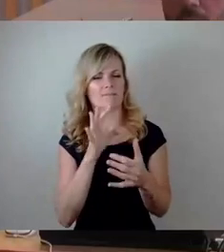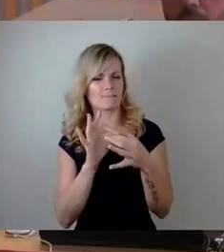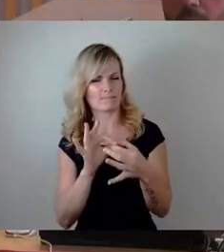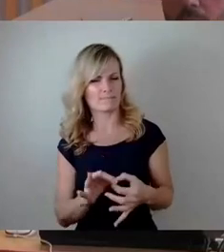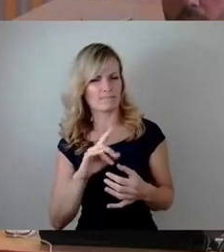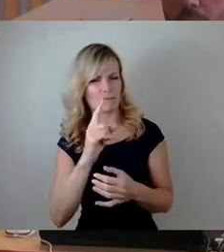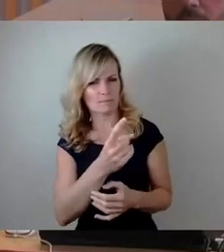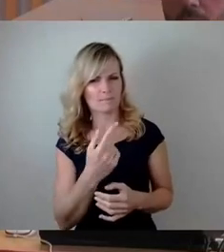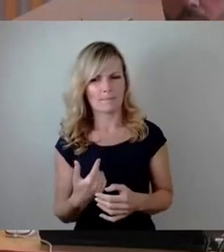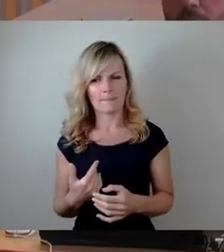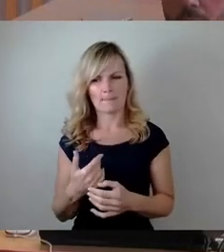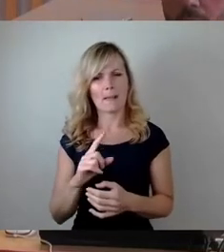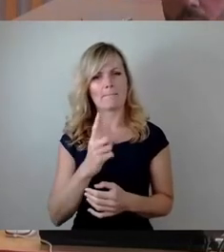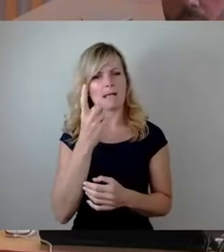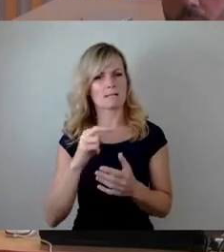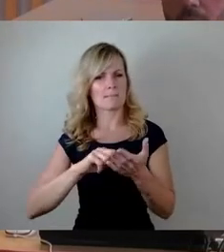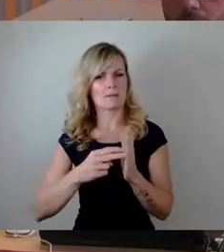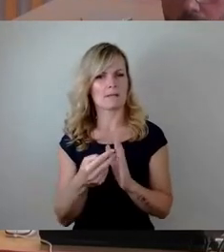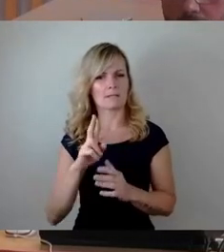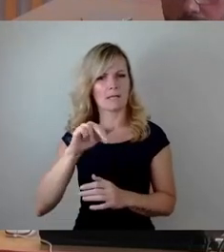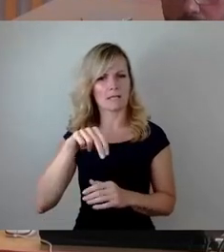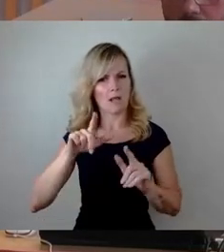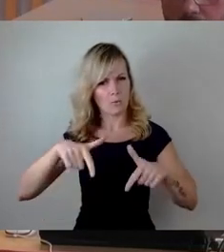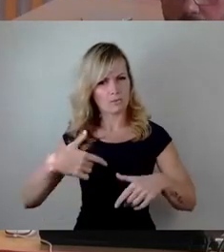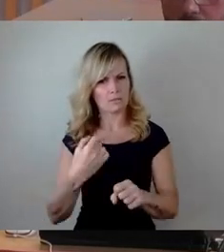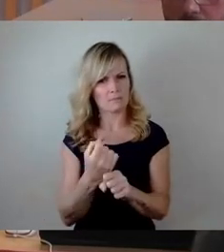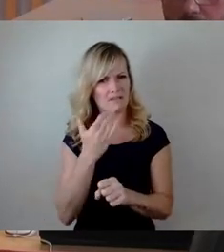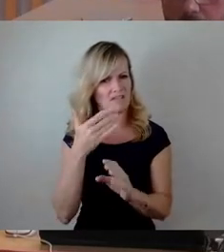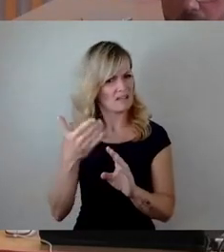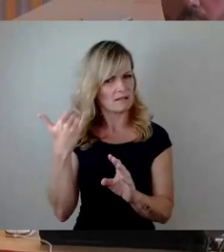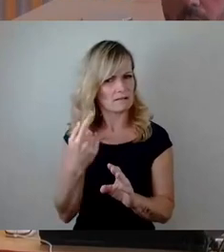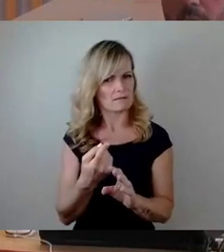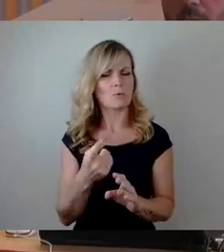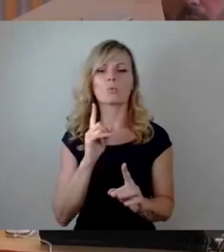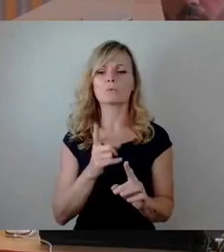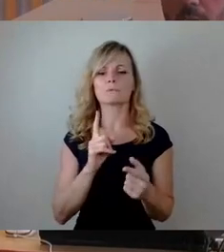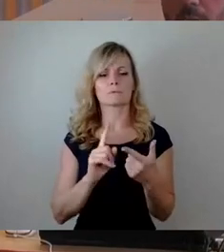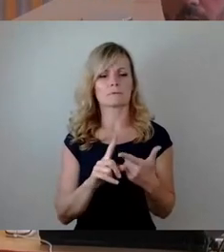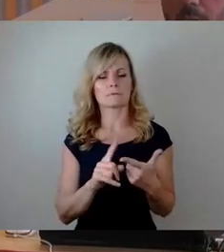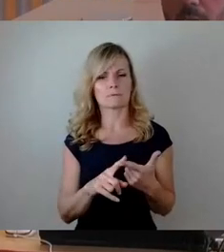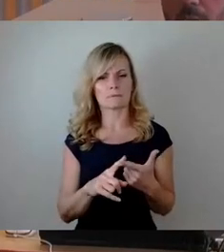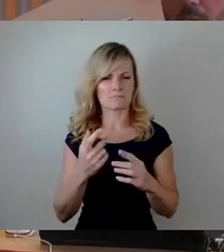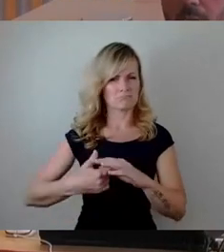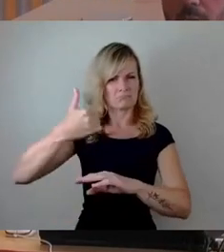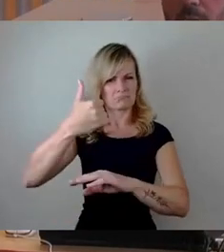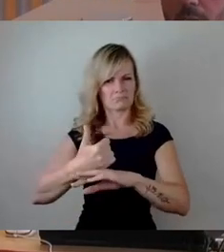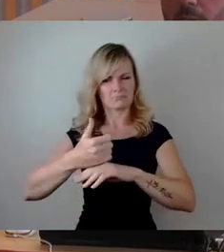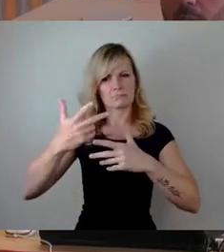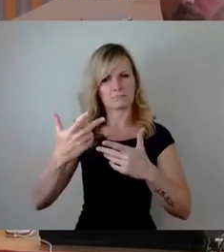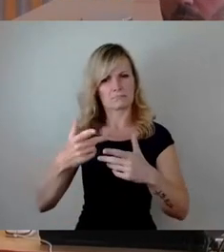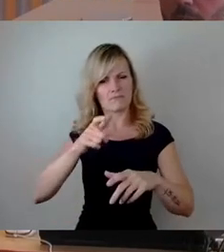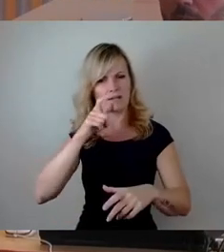dem Masterplan Rinne gearbeitet und wer ist denn federführend für das Gesamtprojekt zuständig?